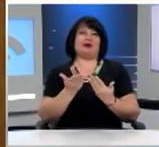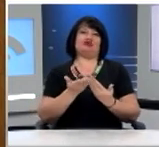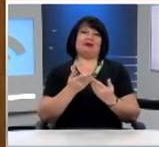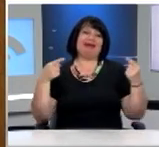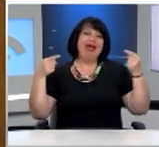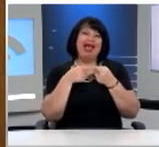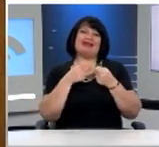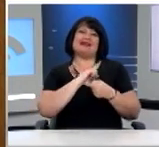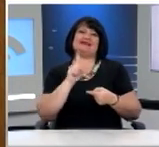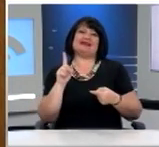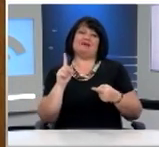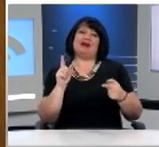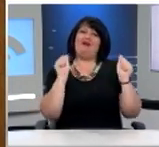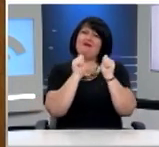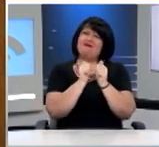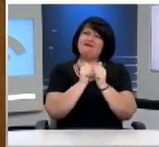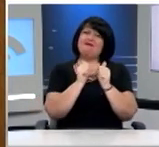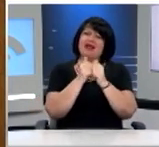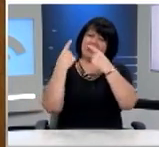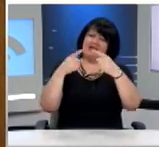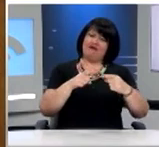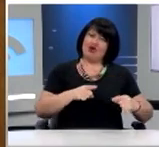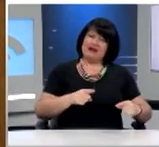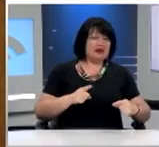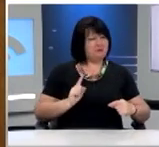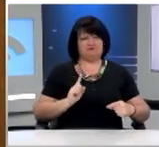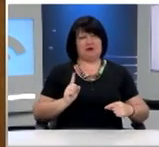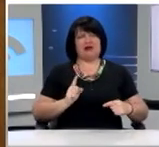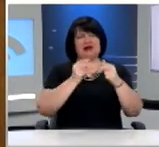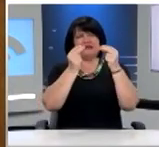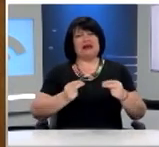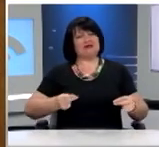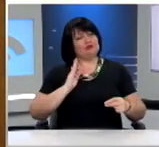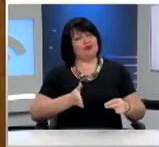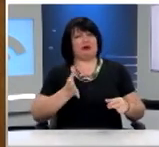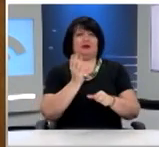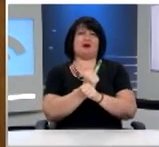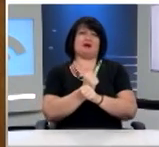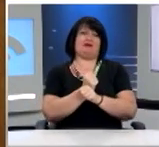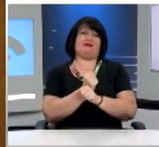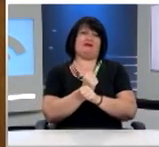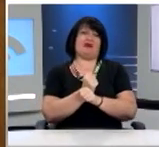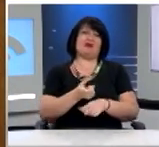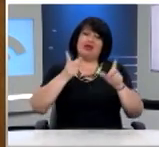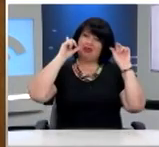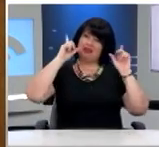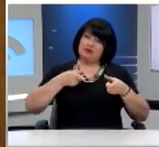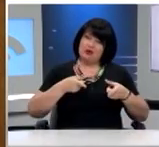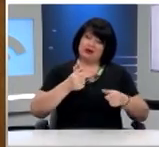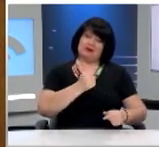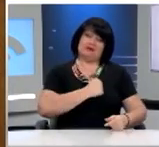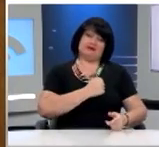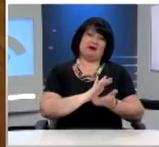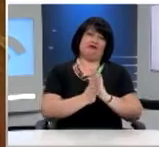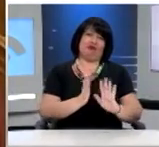έντασης και στη συμφιλίωση με τη διαφορετικότητα, φαντάζει μια λύση εφικτή και κοντά στη βάση της δημοκρατικής αντίληψης.